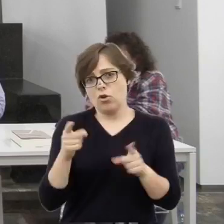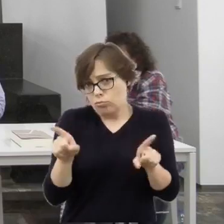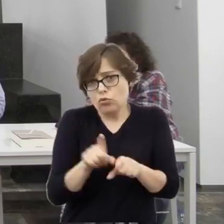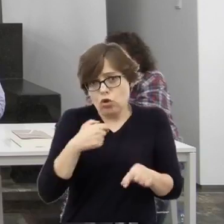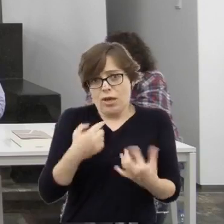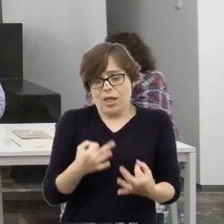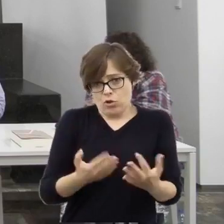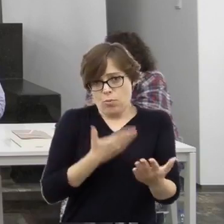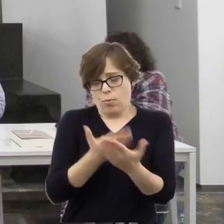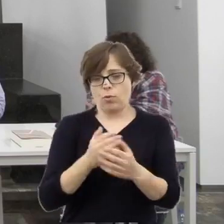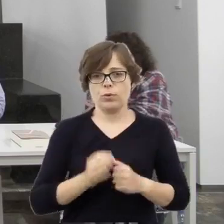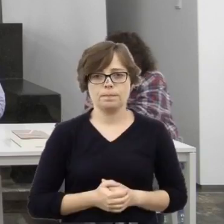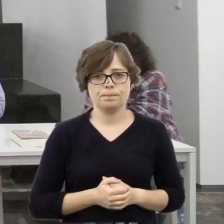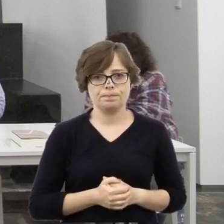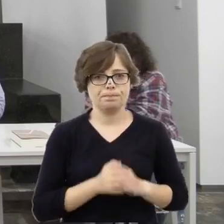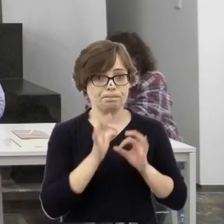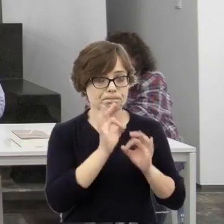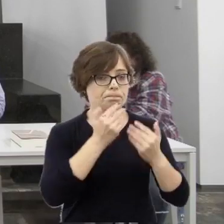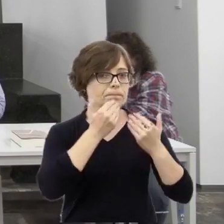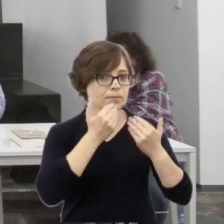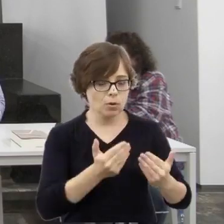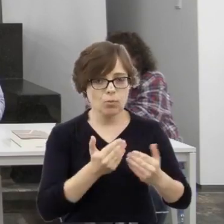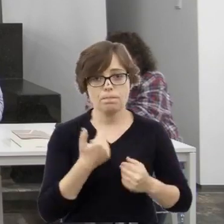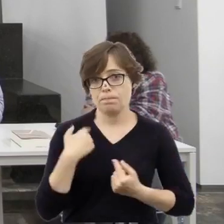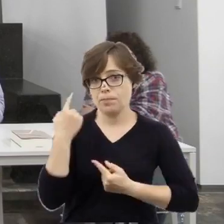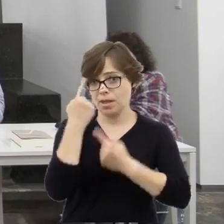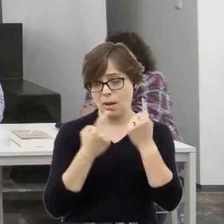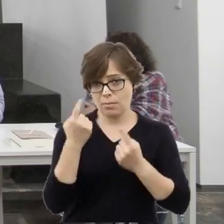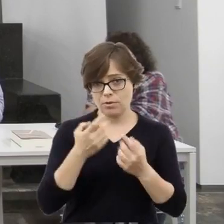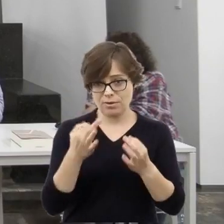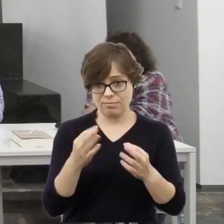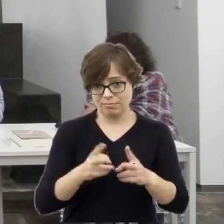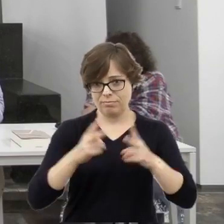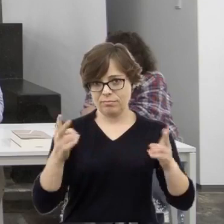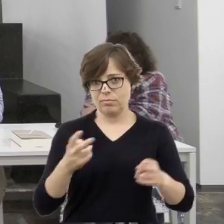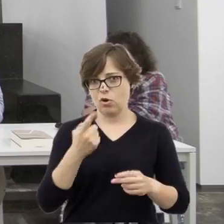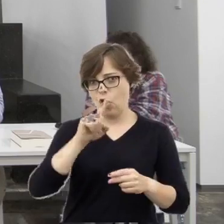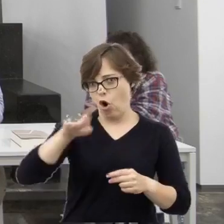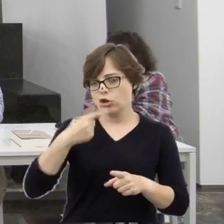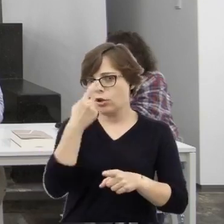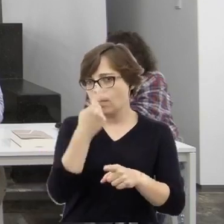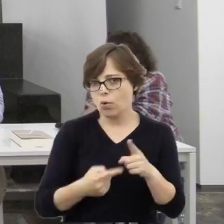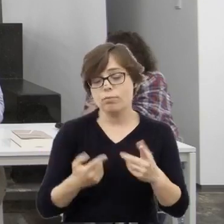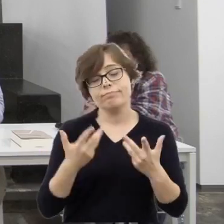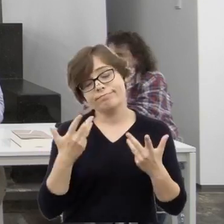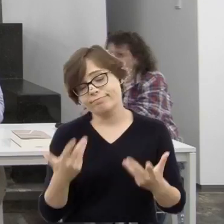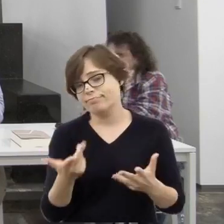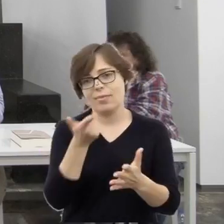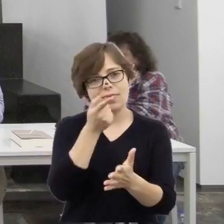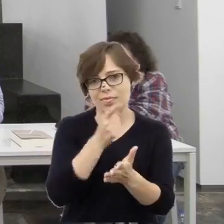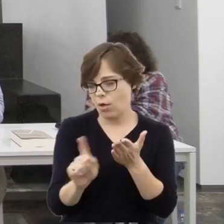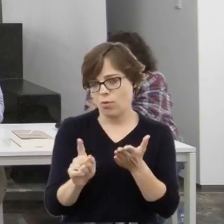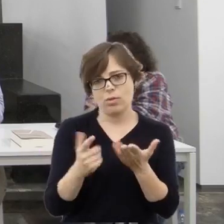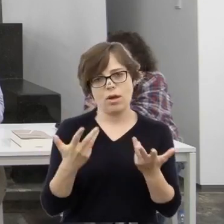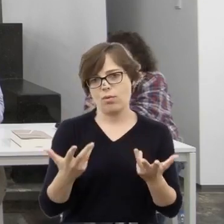Dziękuję. Myślę, że w ciągu tej półtorej godziny nie udało nam się rozwikłać wszystkich